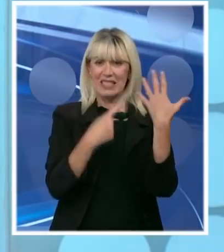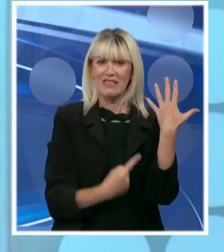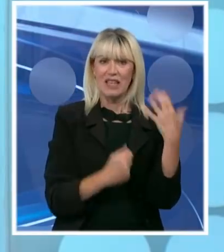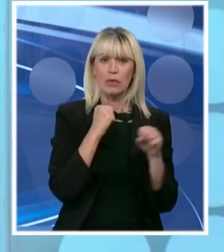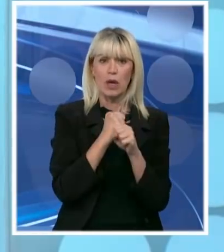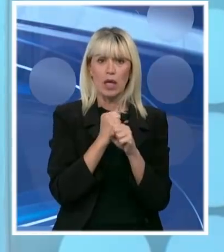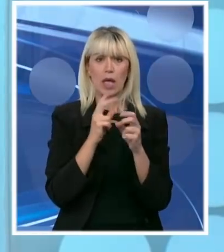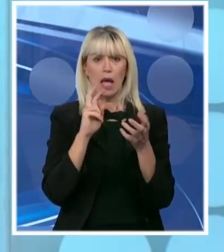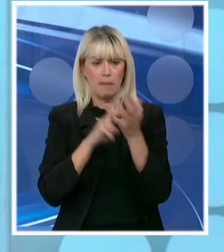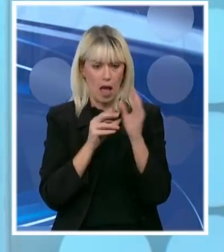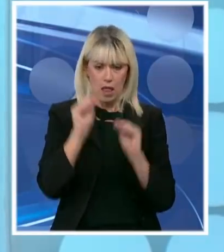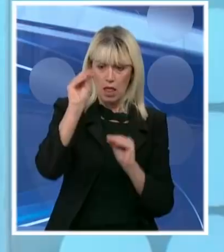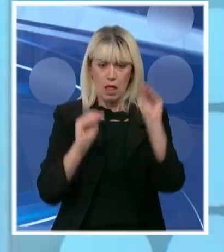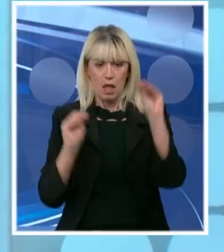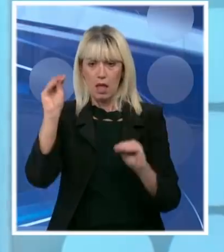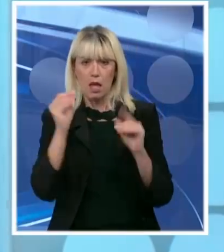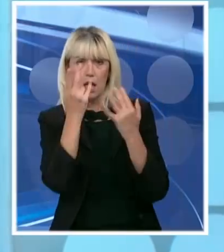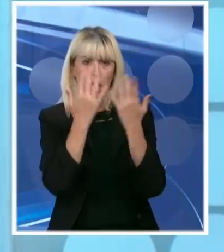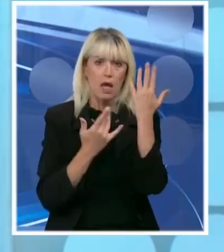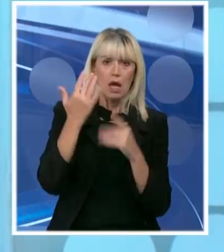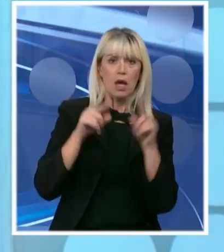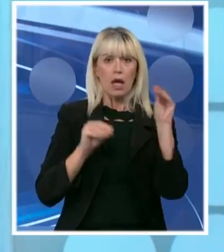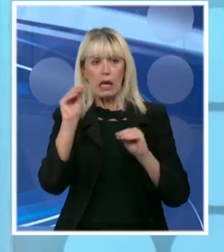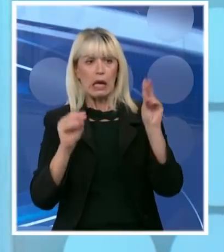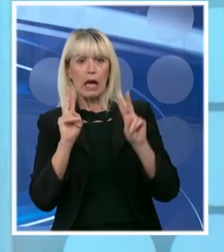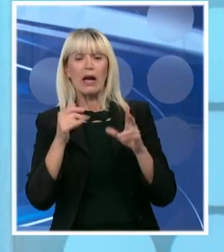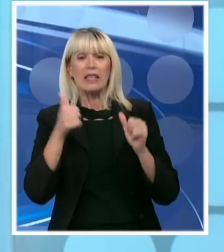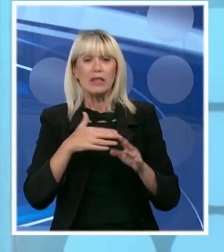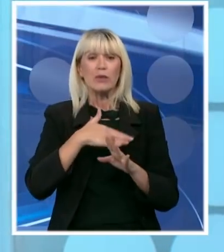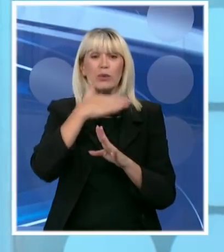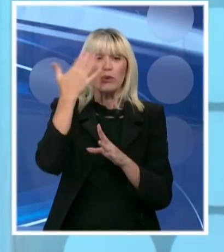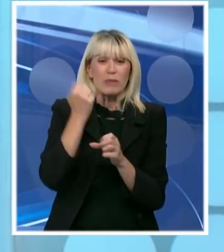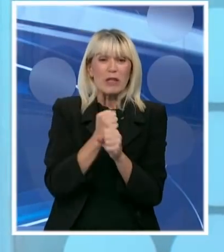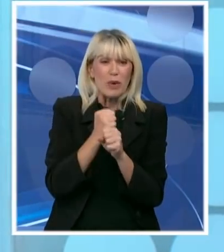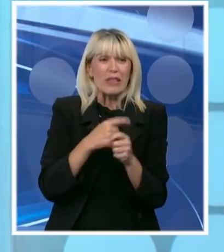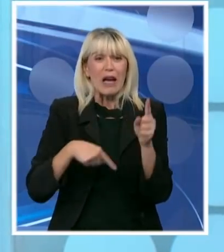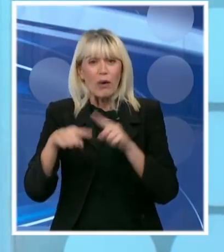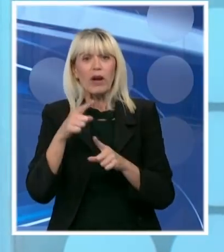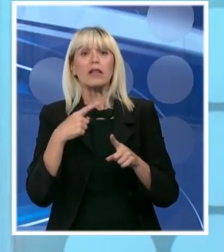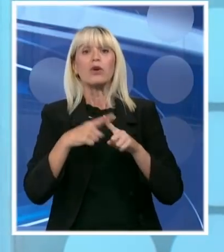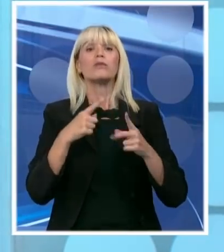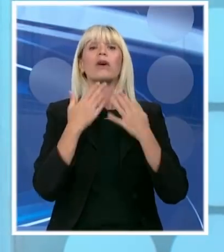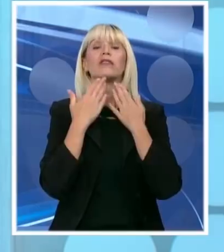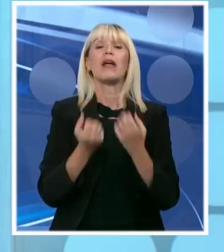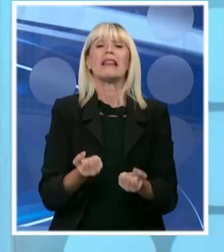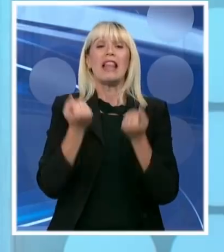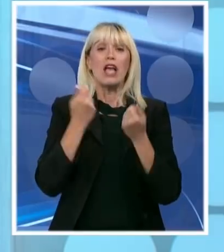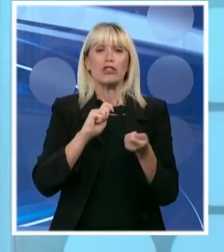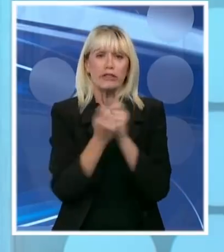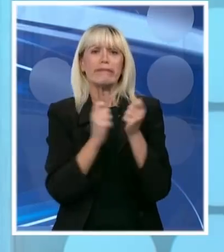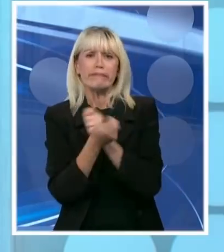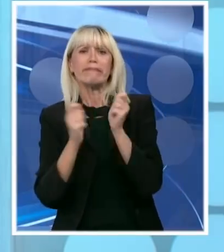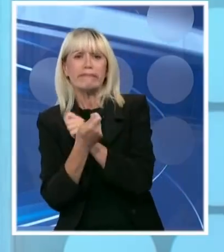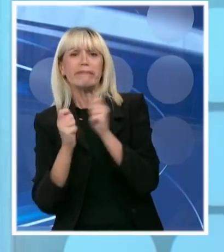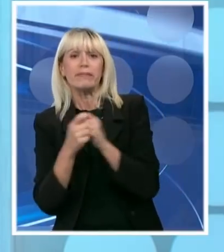pravili i uspeli smo sad dodatno drenovinu da iscedimo samo zahvaljujući teškim reformama koje smo napravili i po ovome, po